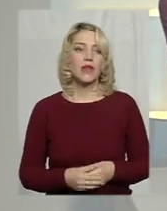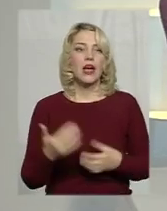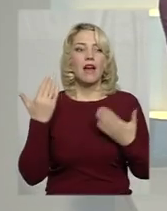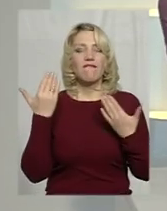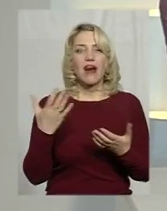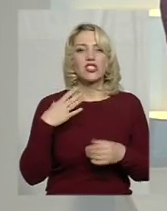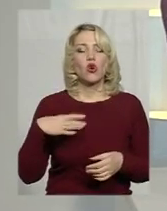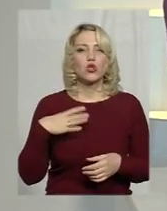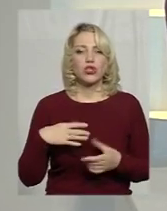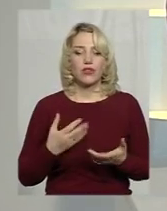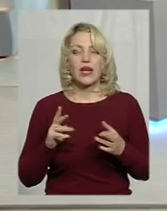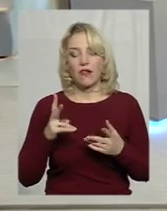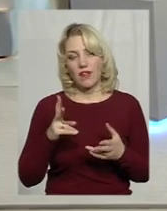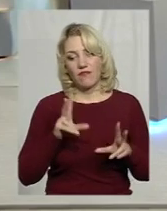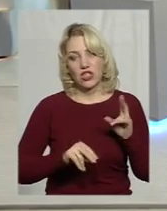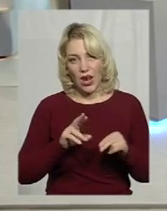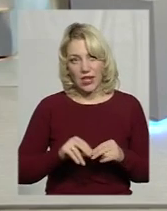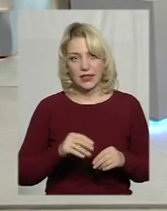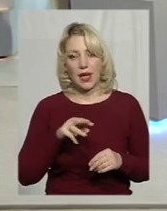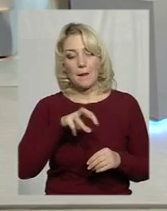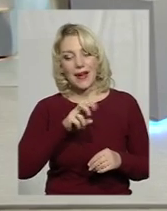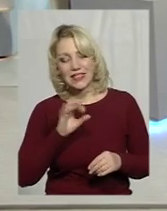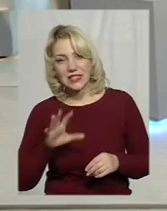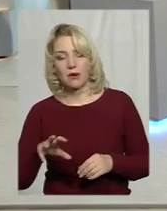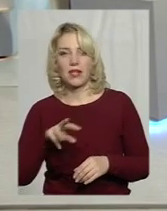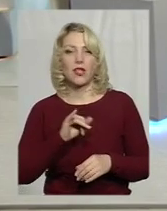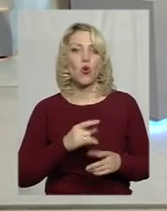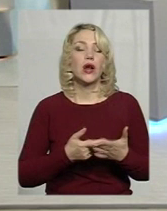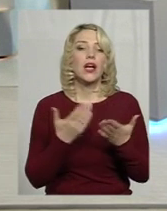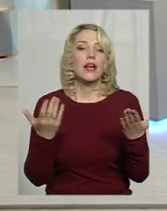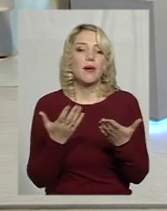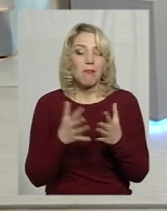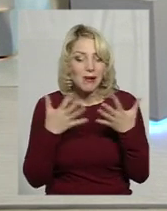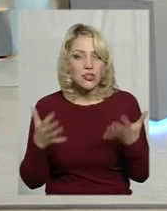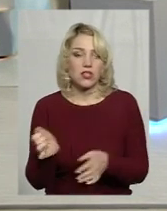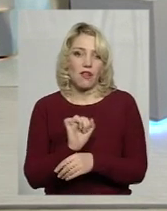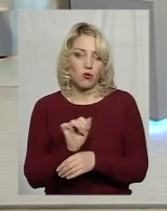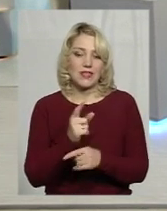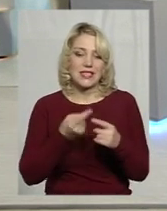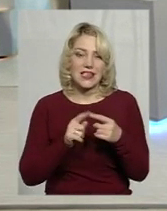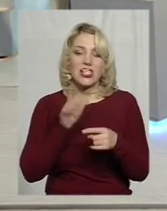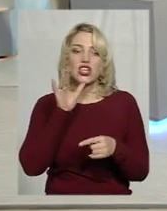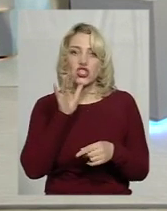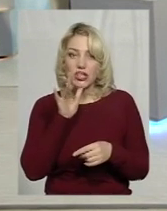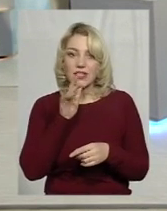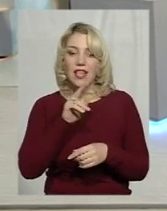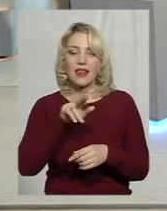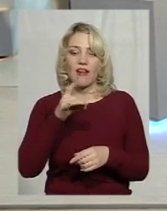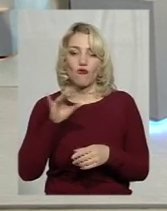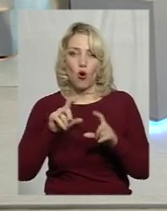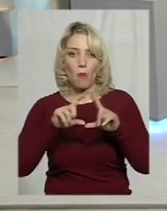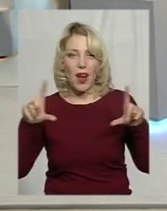Як вважаєте, ви, пане Максиме, ви, пане Ігорю, все ж таки більшість автомобілів за відведений час, які на євробляхах,